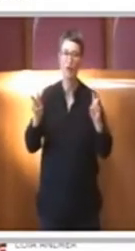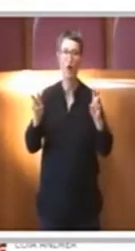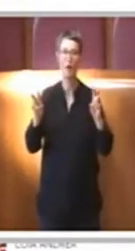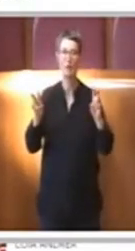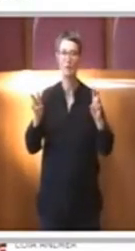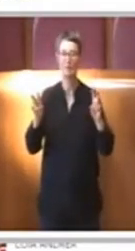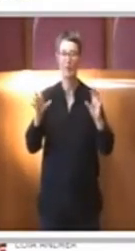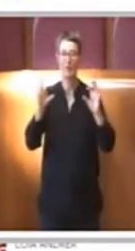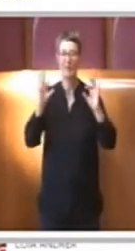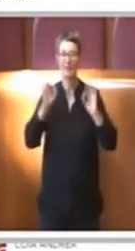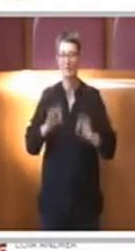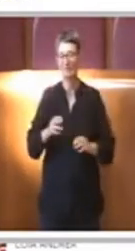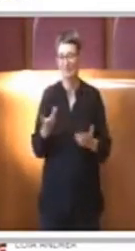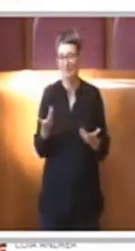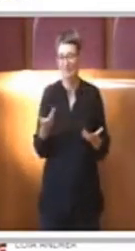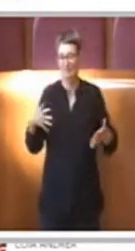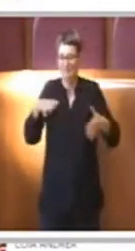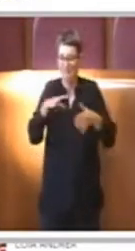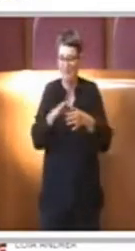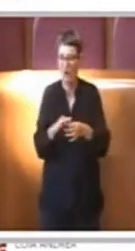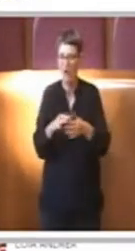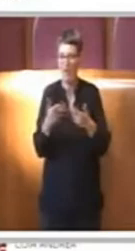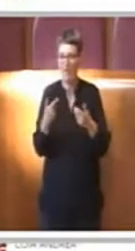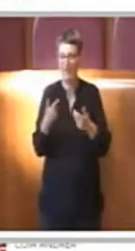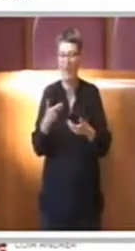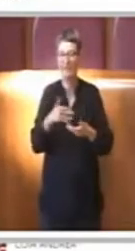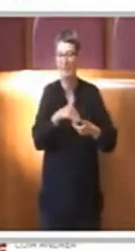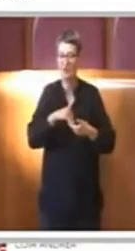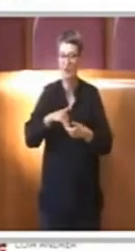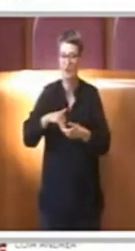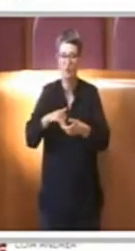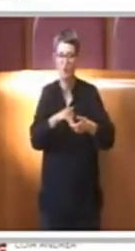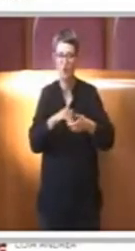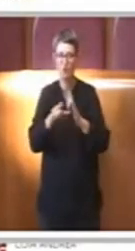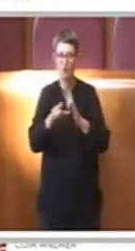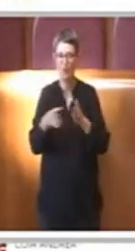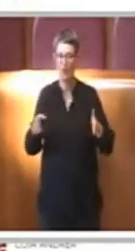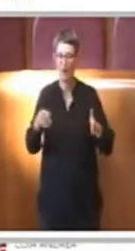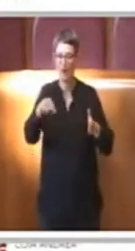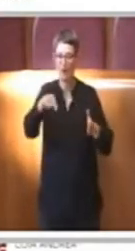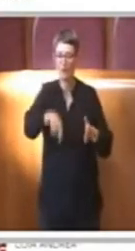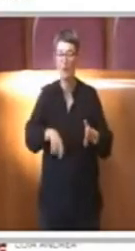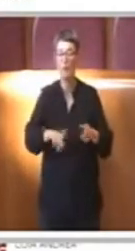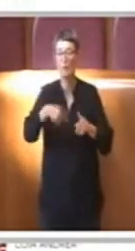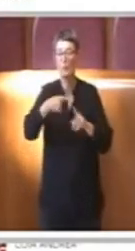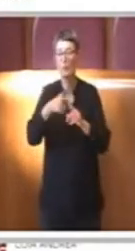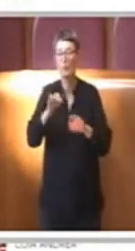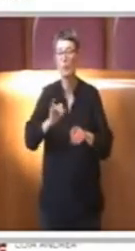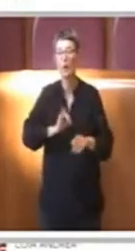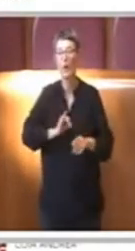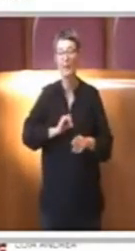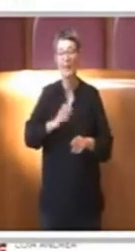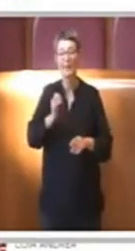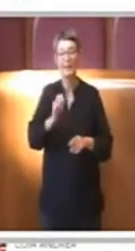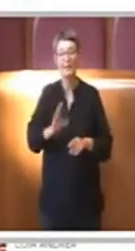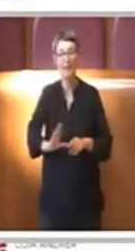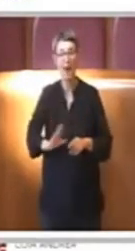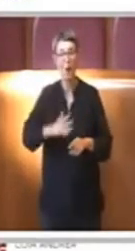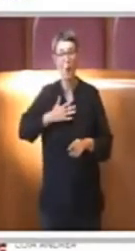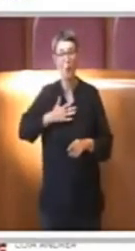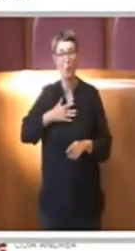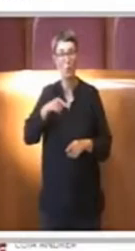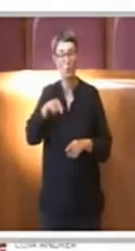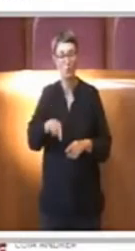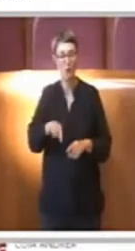la nostra società contemporanea e la nostra identità culturale. Dato che il libro, pur in una situazione